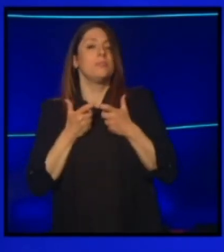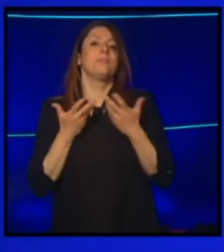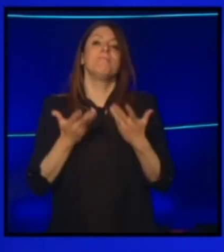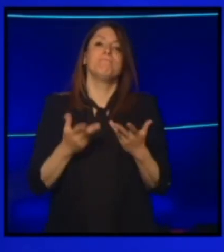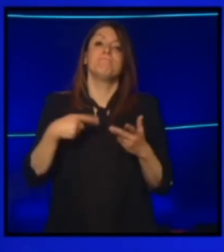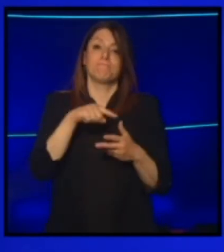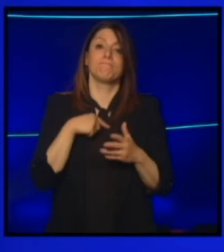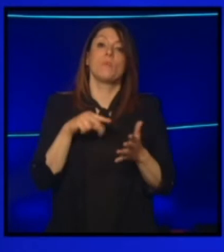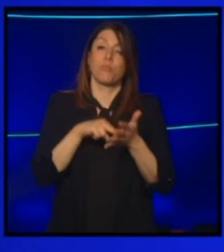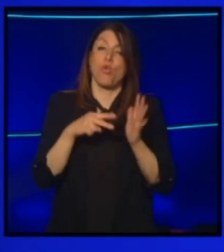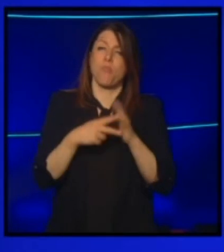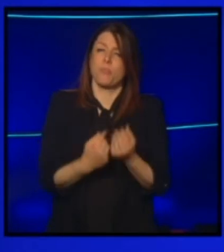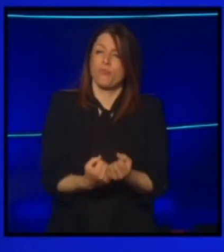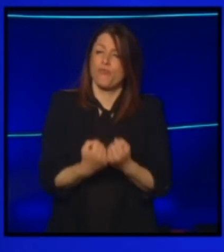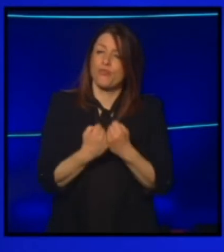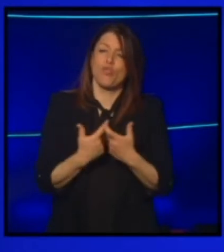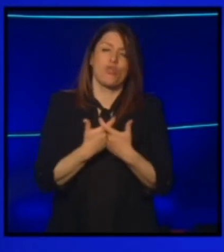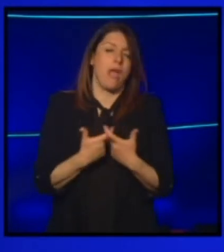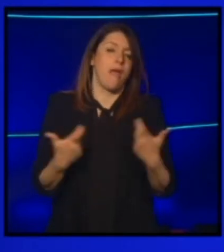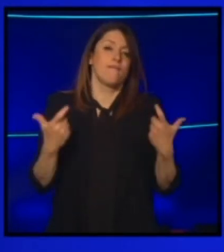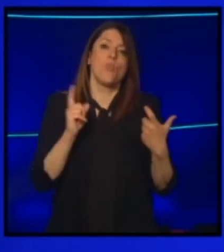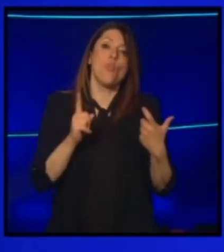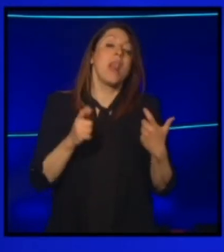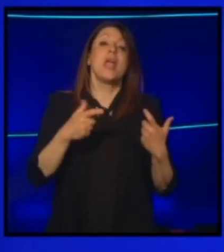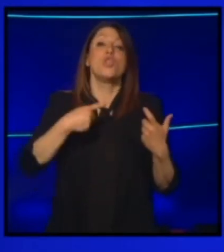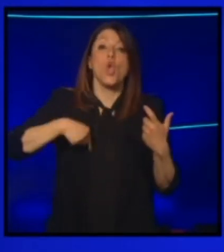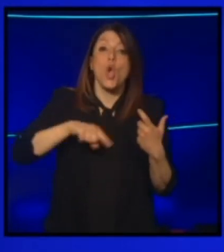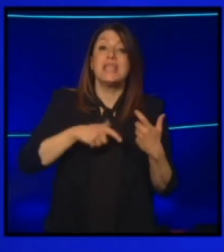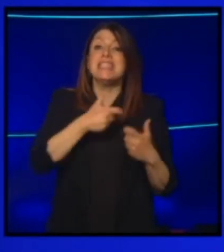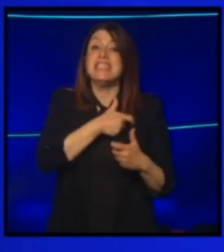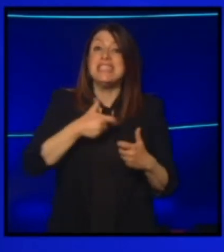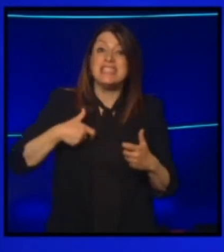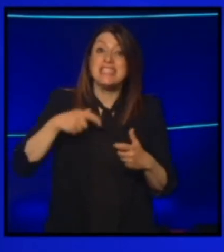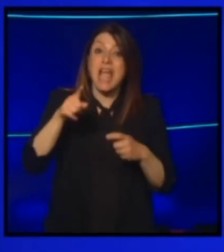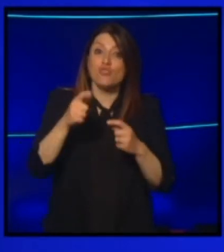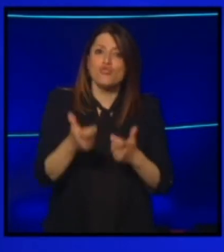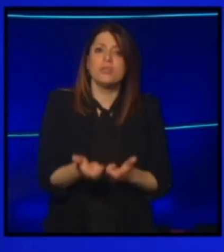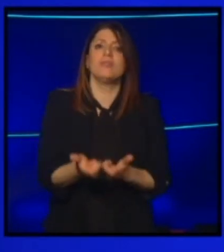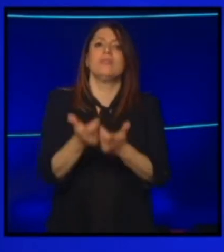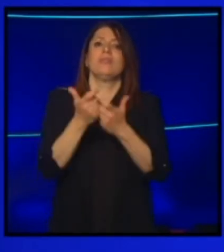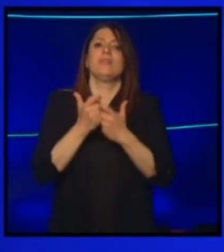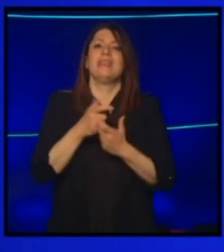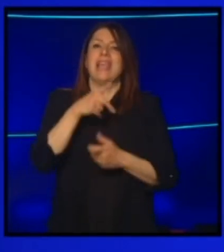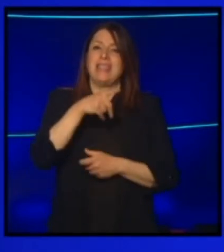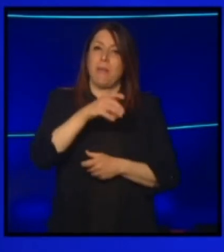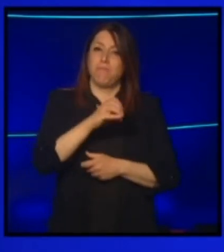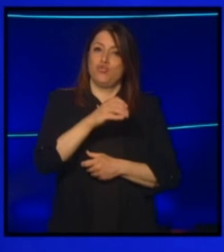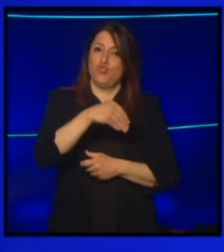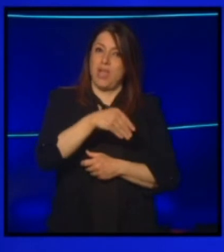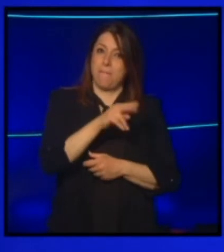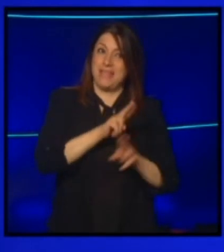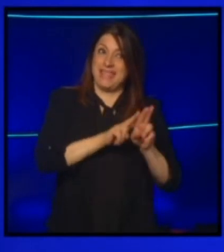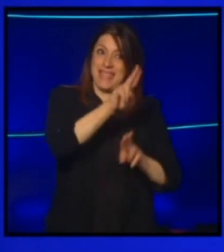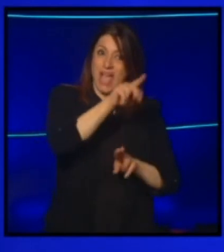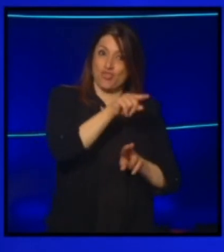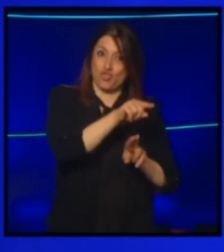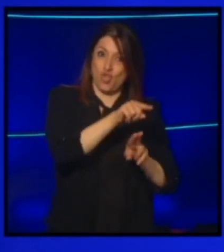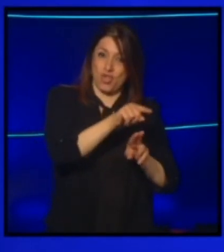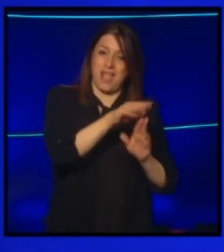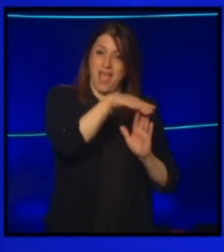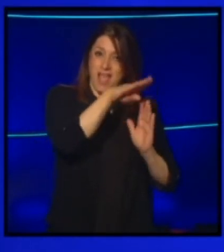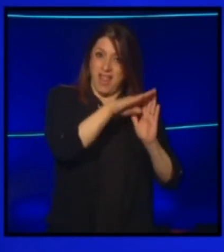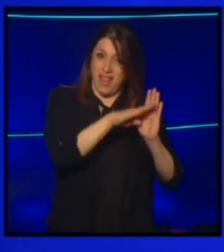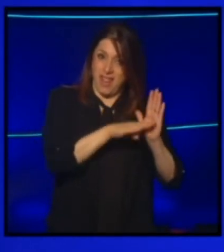più forte, è quello che a noi i sindaci peggiorano i DPCM nazionali, le